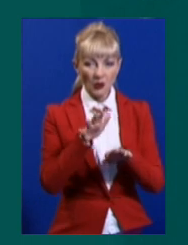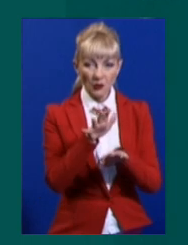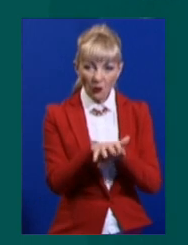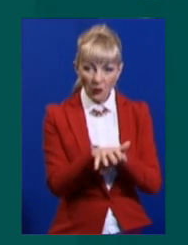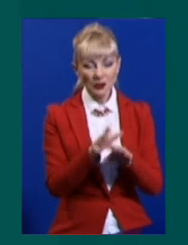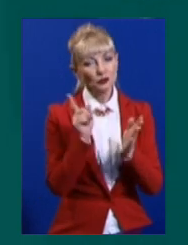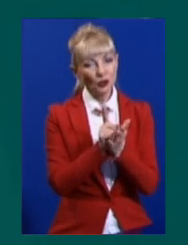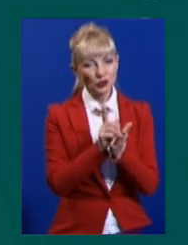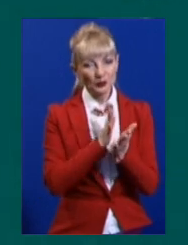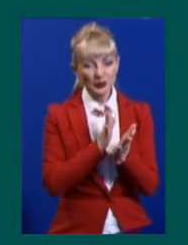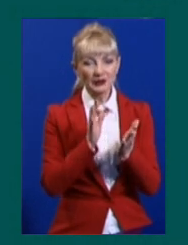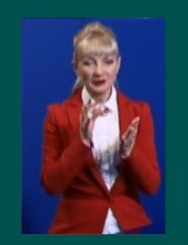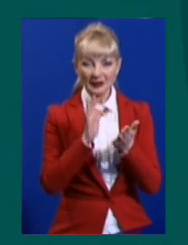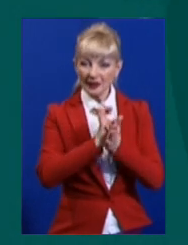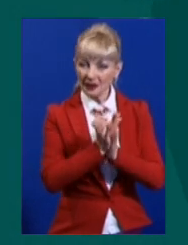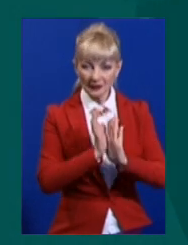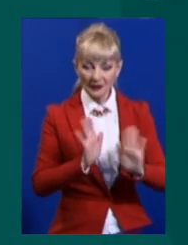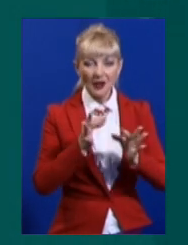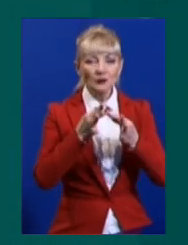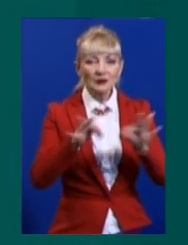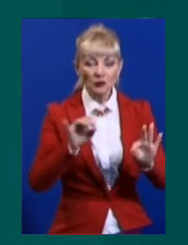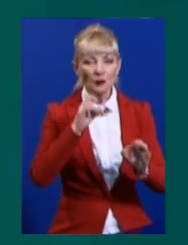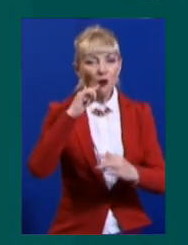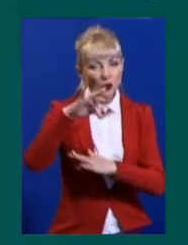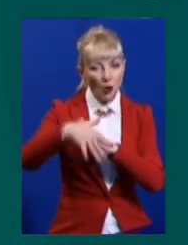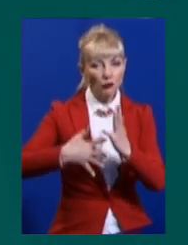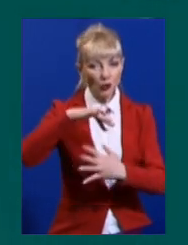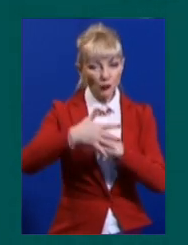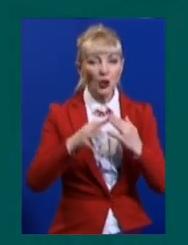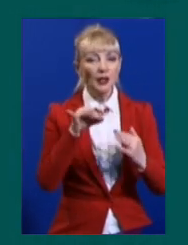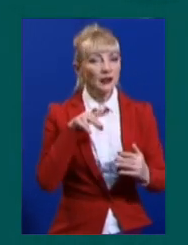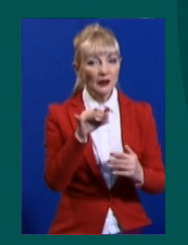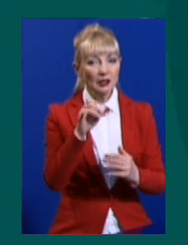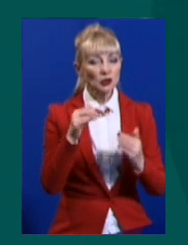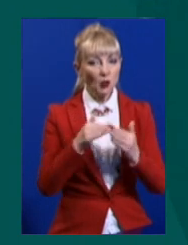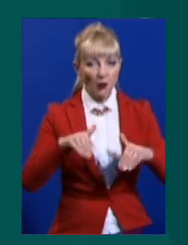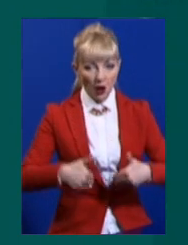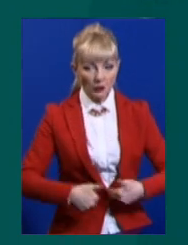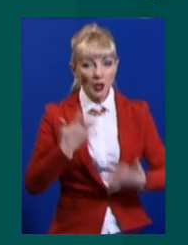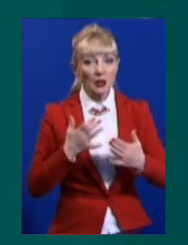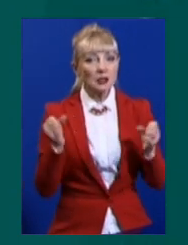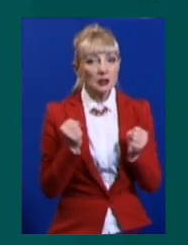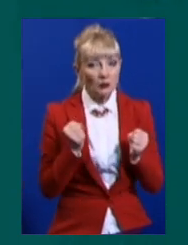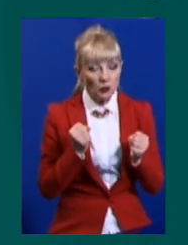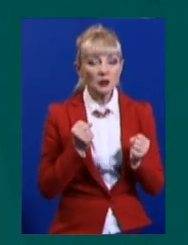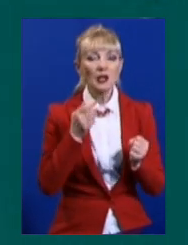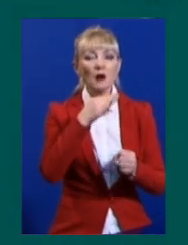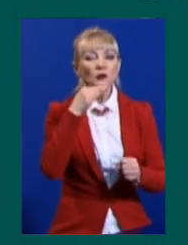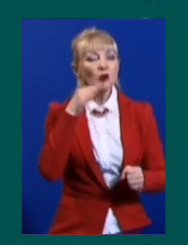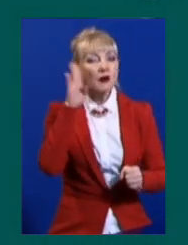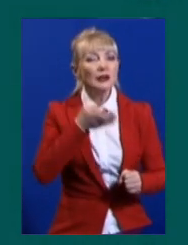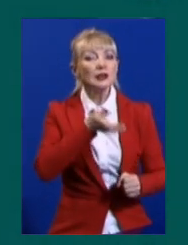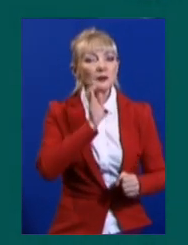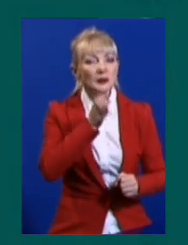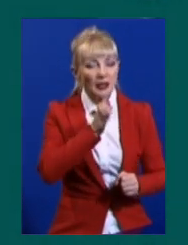бути вільним, щоб не порушувався кровообіг. По-друге, не виходити з дому голодними. Якщо змерзли, з'їжте щось і пити достатньо води. Не